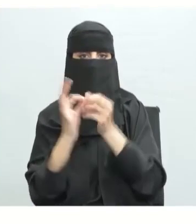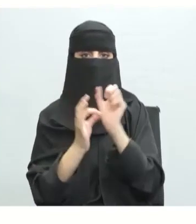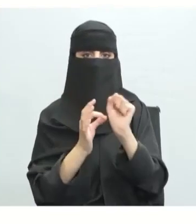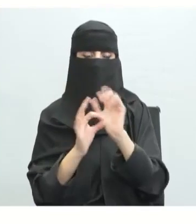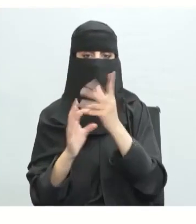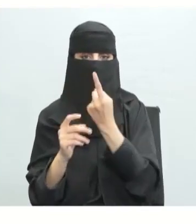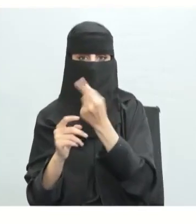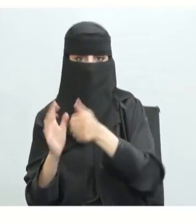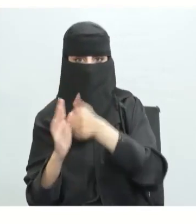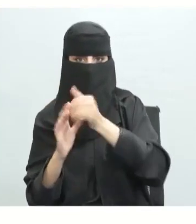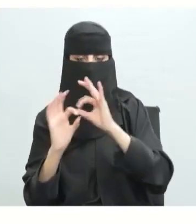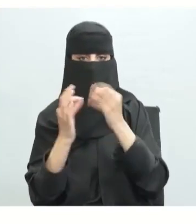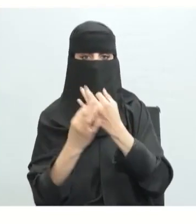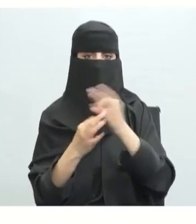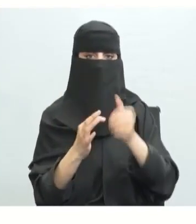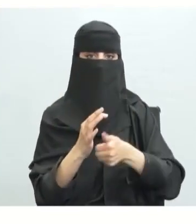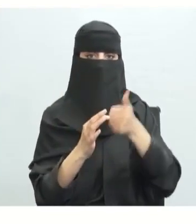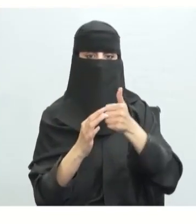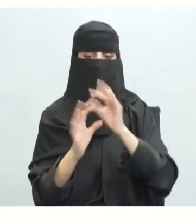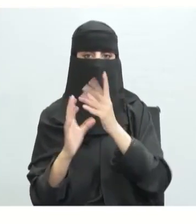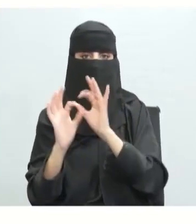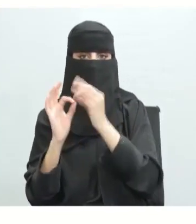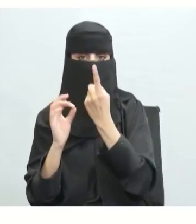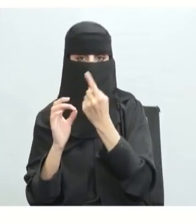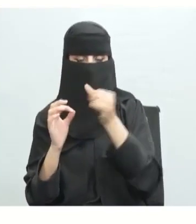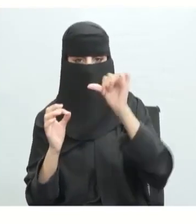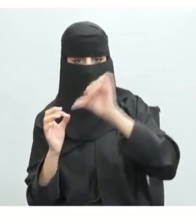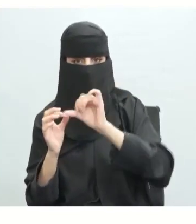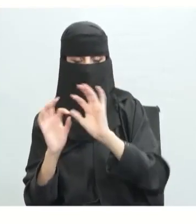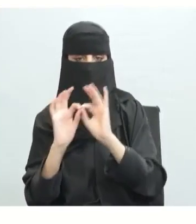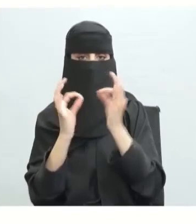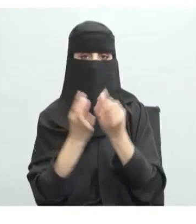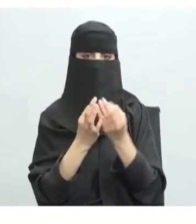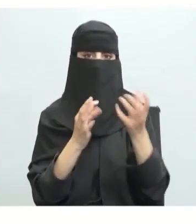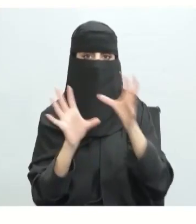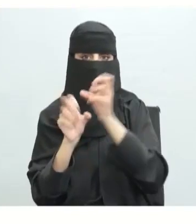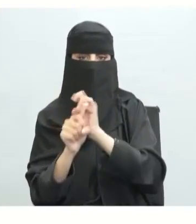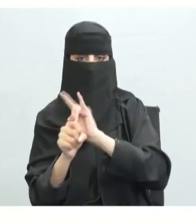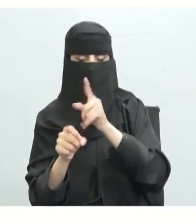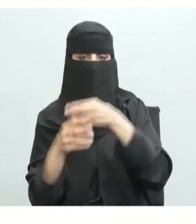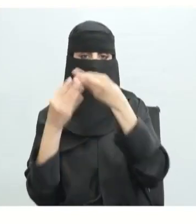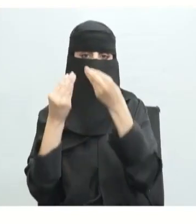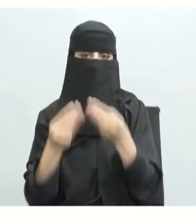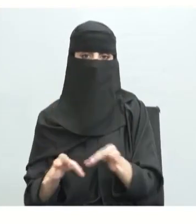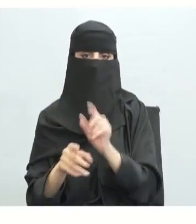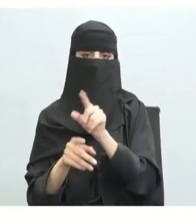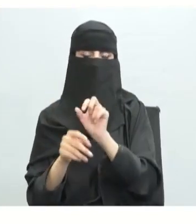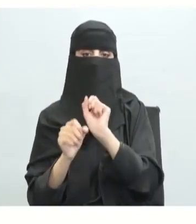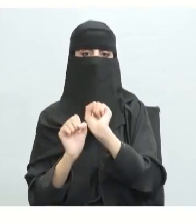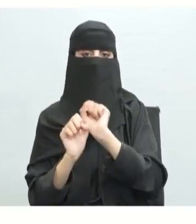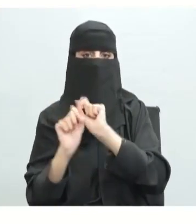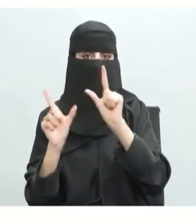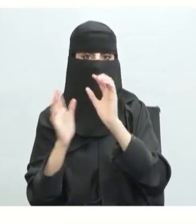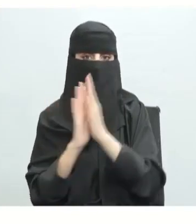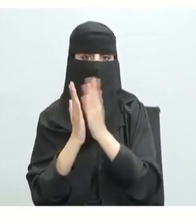صلح المجتمع كله ولن يصلح الفرد في مجتمع لا يحميه ولا يحترم حقوقه وهذا ما عبر عنه آدم